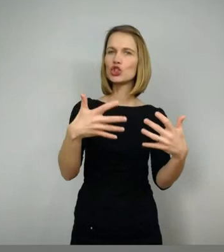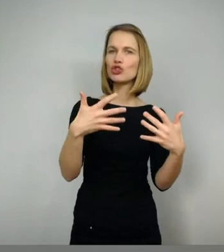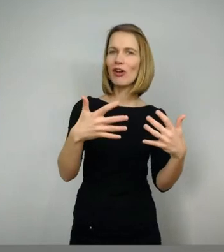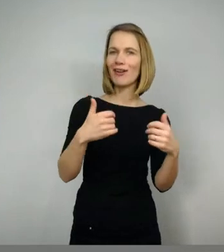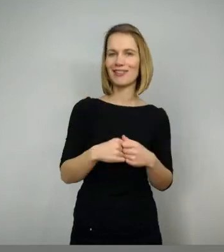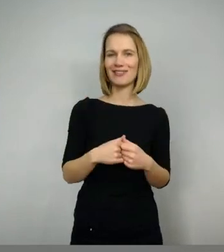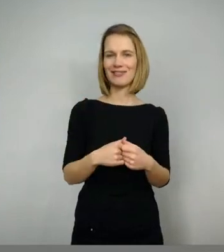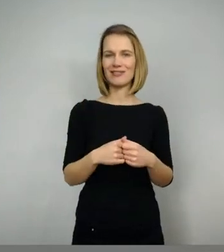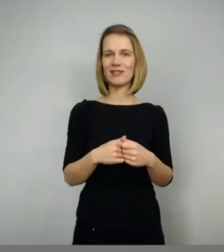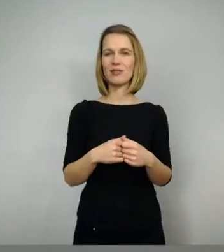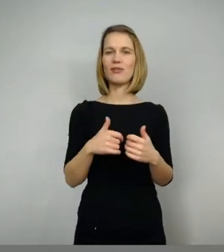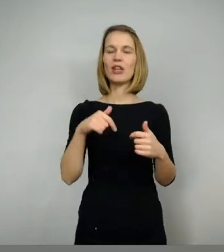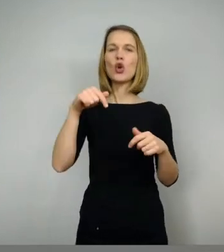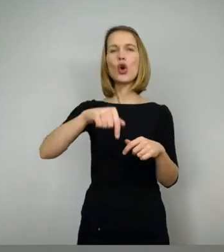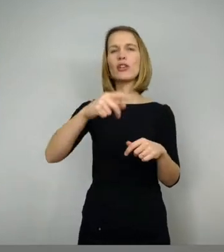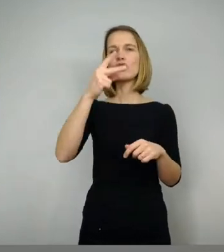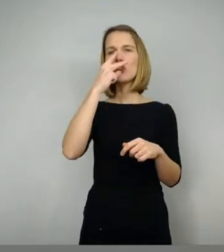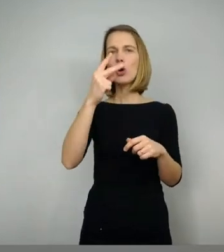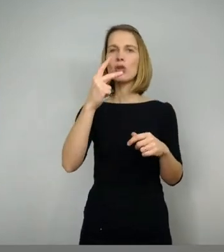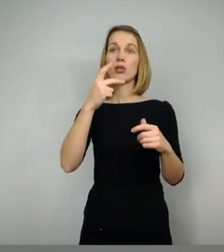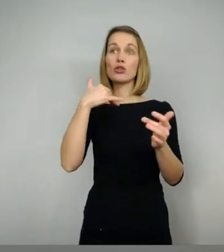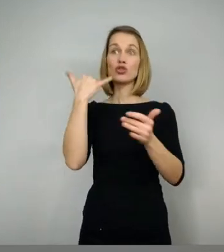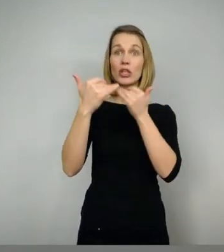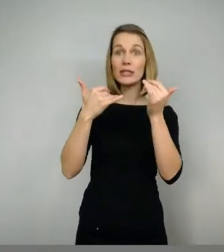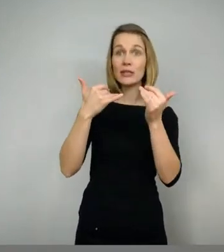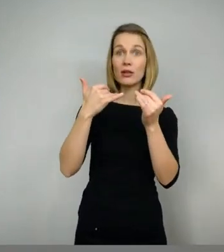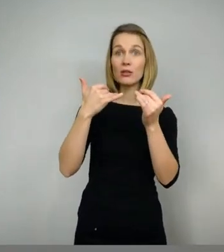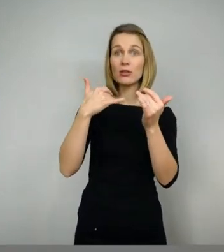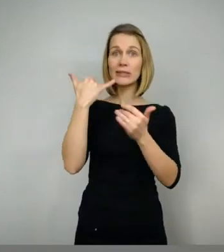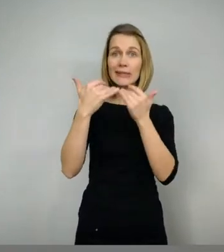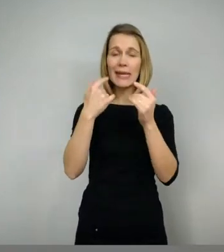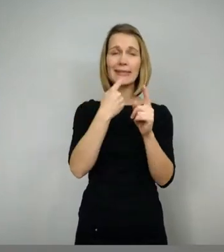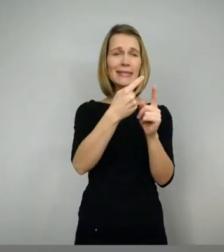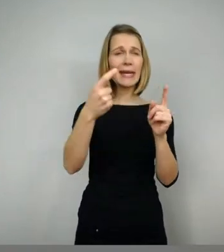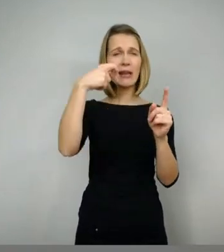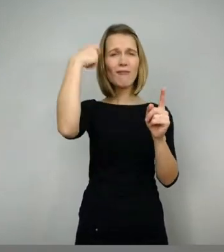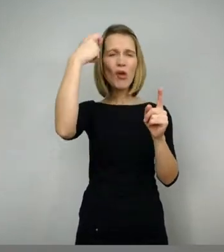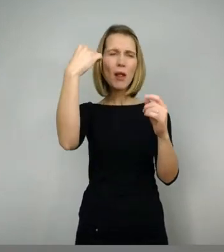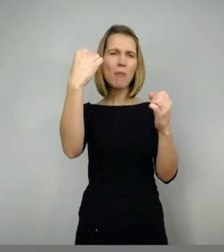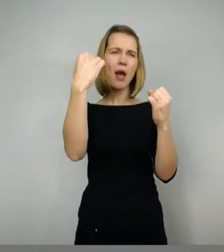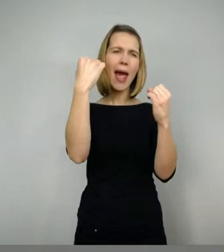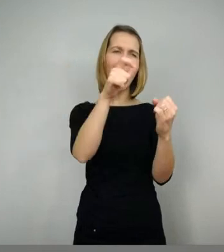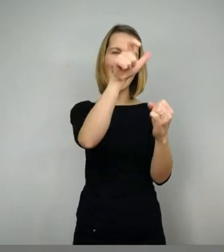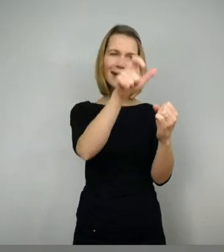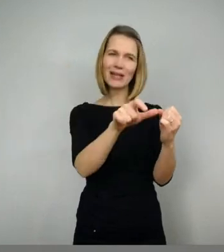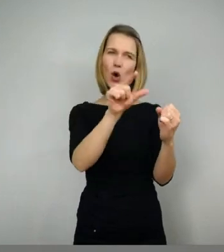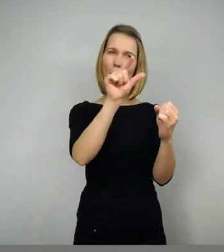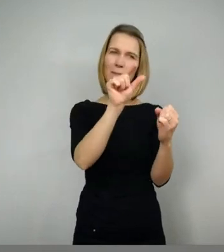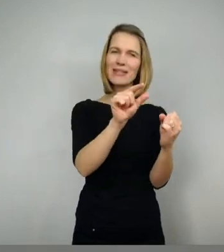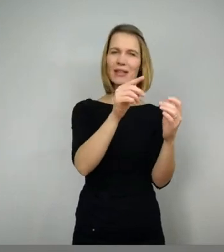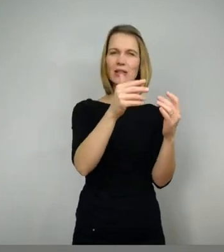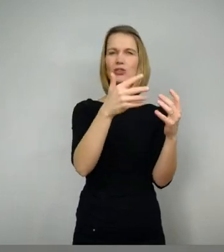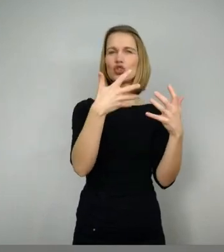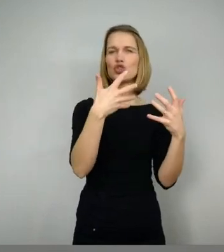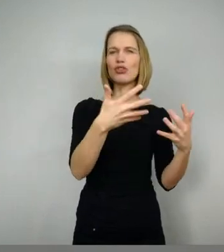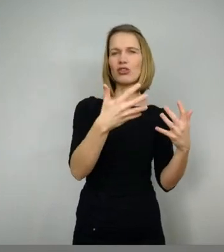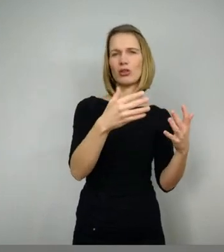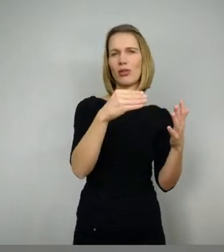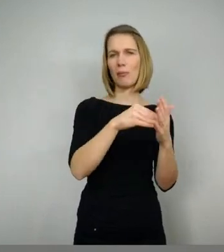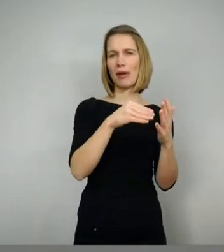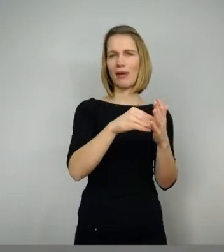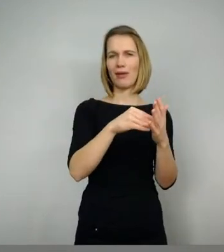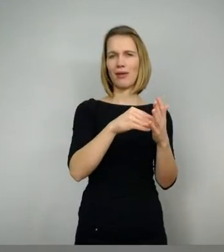Wenn ihr mal guckt, in jedem Film hat der große Held eigentlich irgendeine klitzekleine Schwachstelle. Ja, ein Floor nennt man das dann. Also etwas, wo